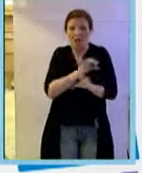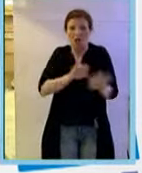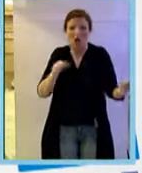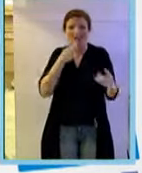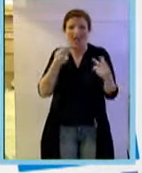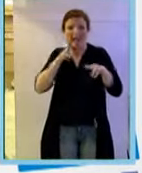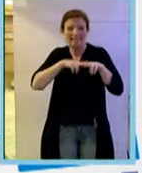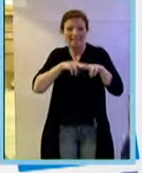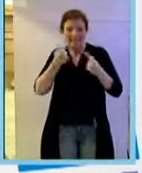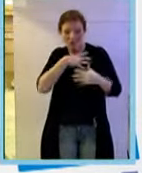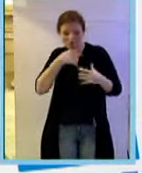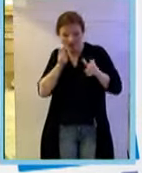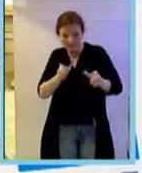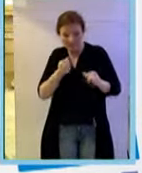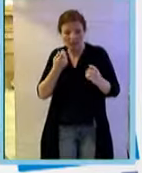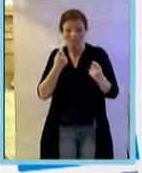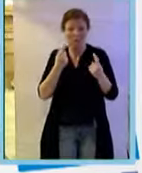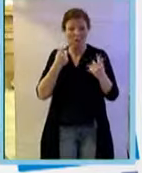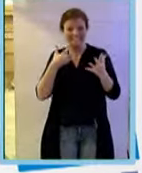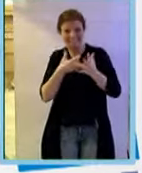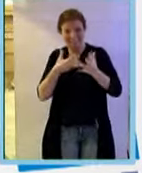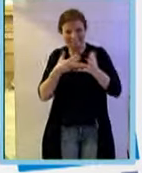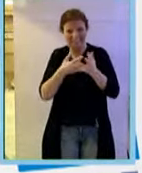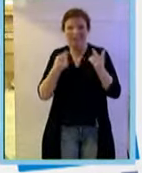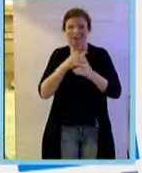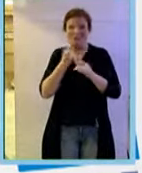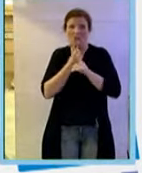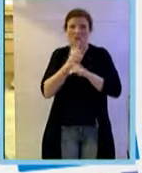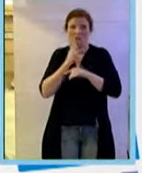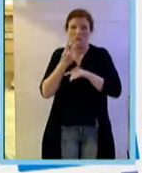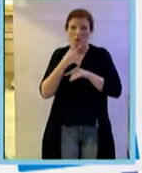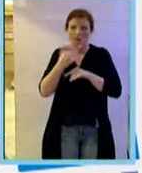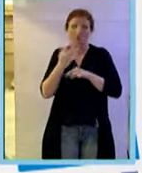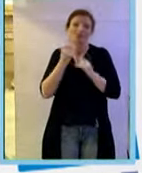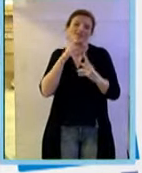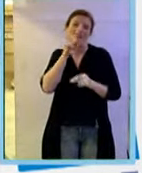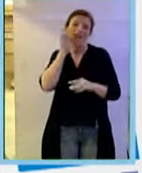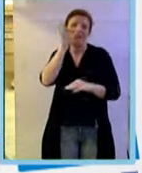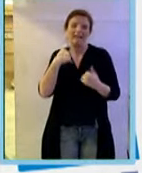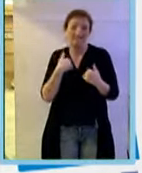un tantino arrugginito, magari dopo due o tre giorni sarebbe meglio, quindi parlo in inglese.